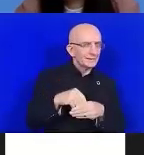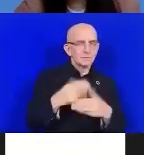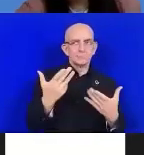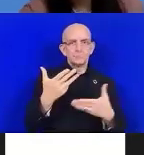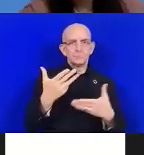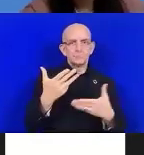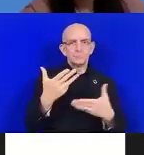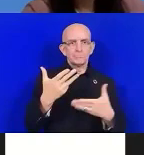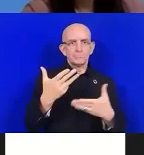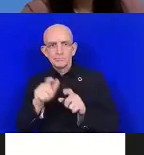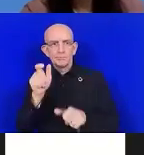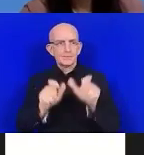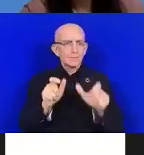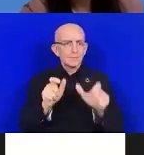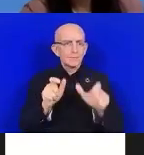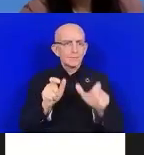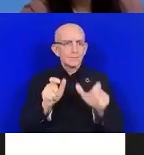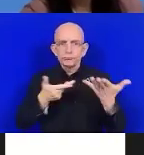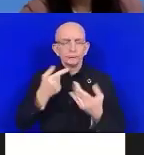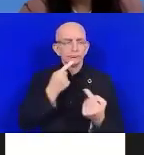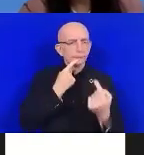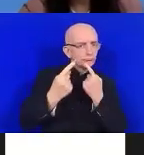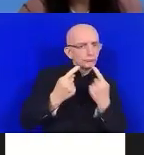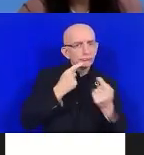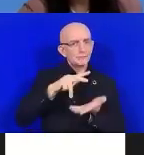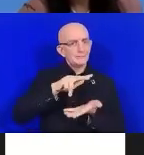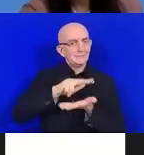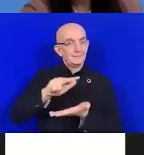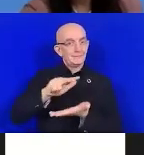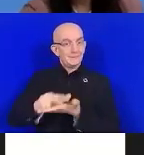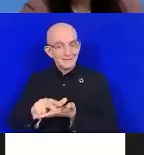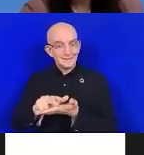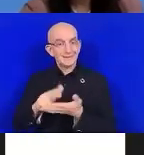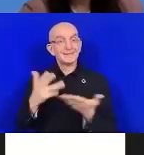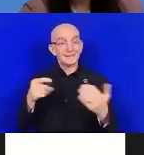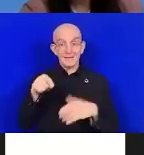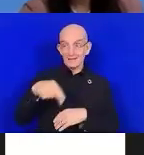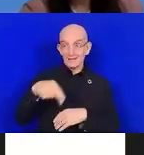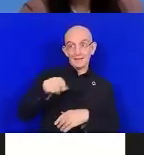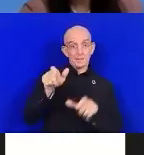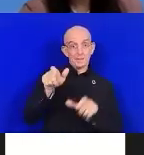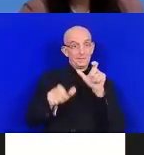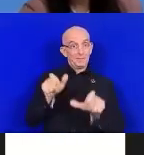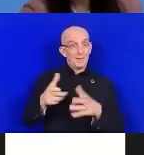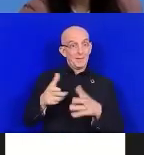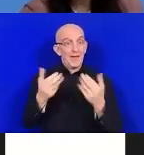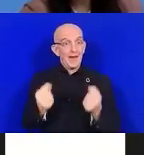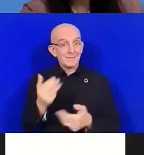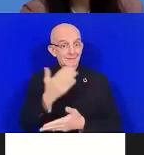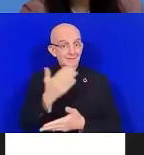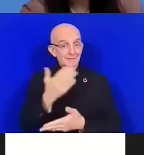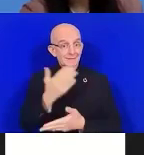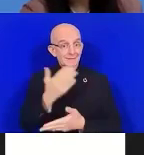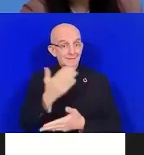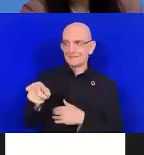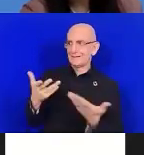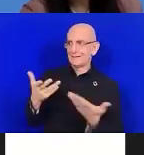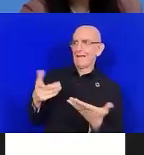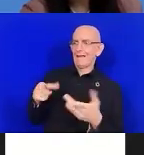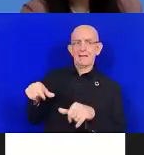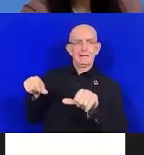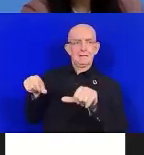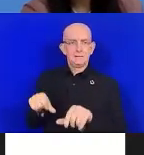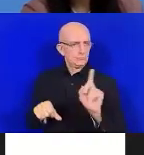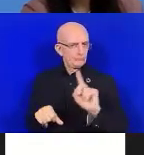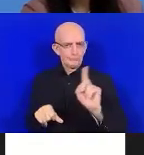impliquées dans le programme de réduction des risques de catastrophe. 2023 marque une date